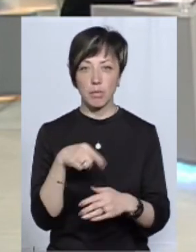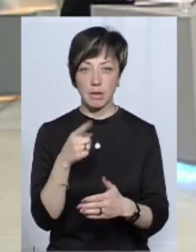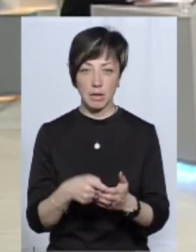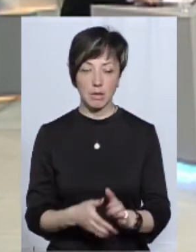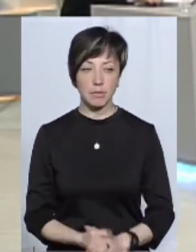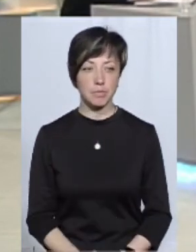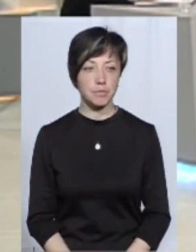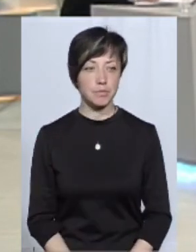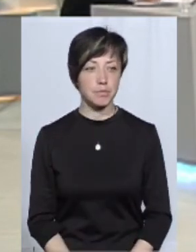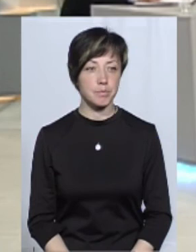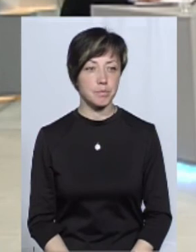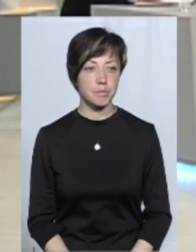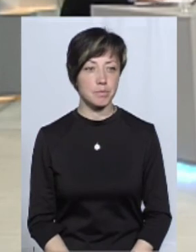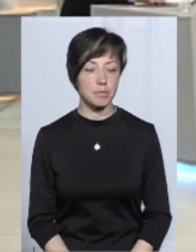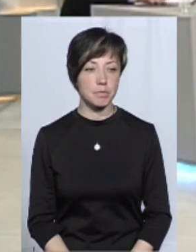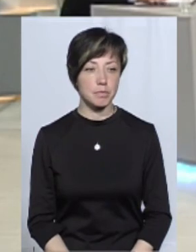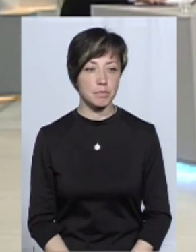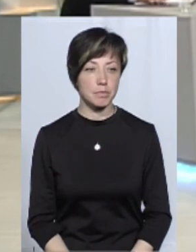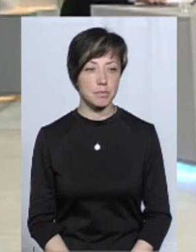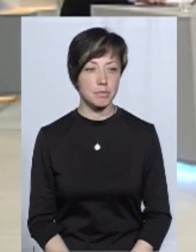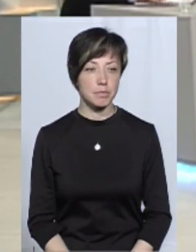питання. Прошу ставити режисера друге питання.